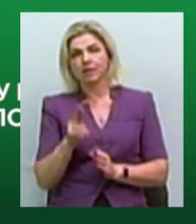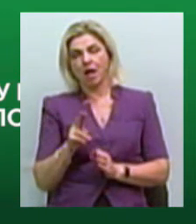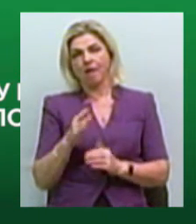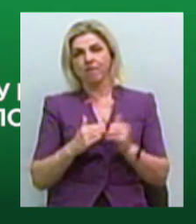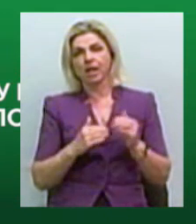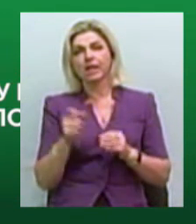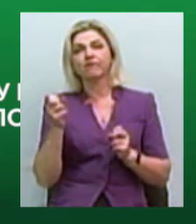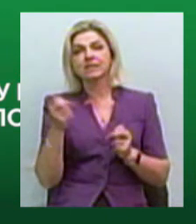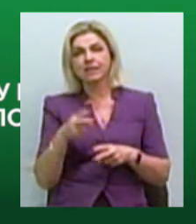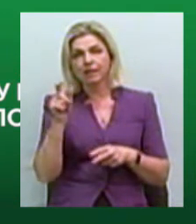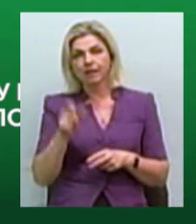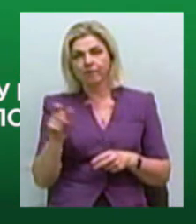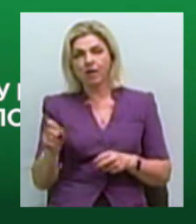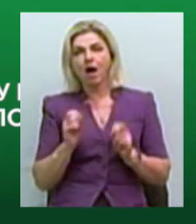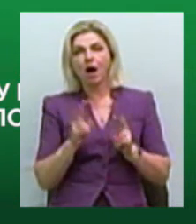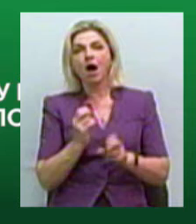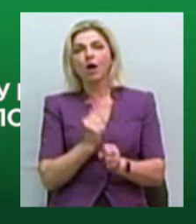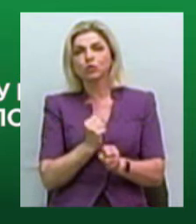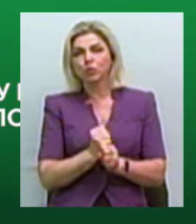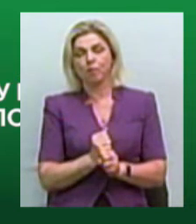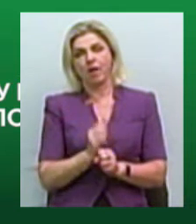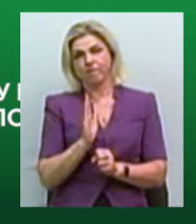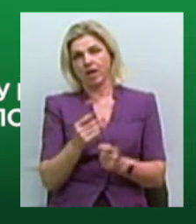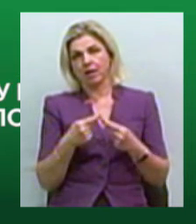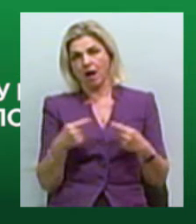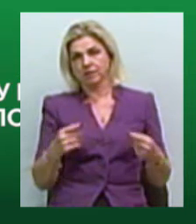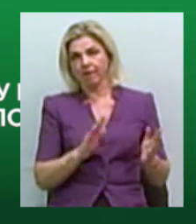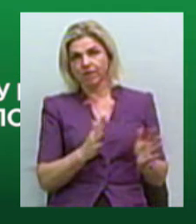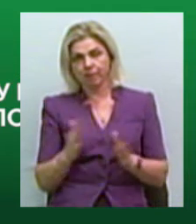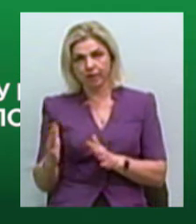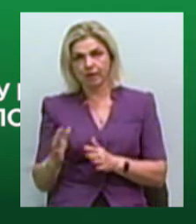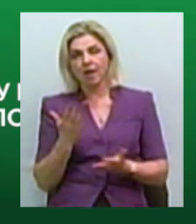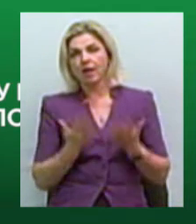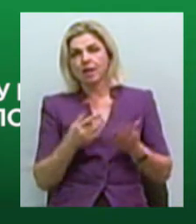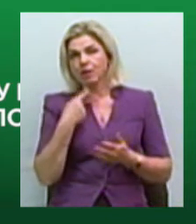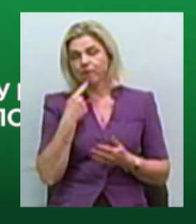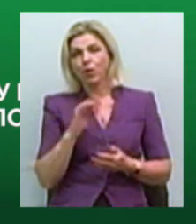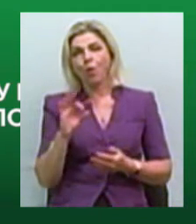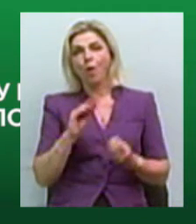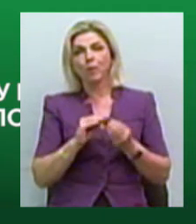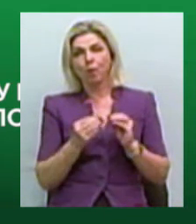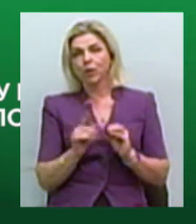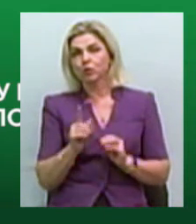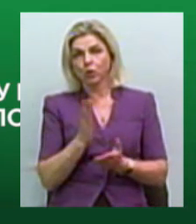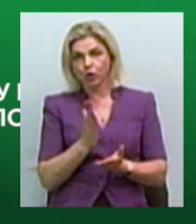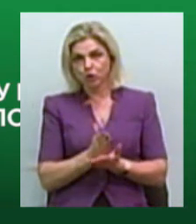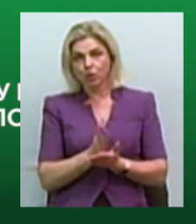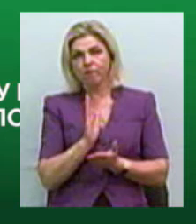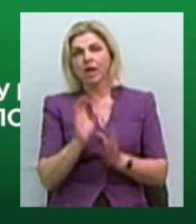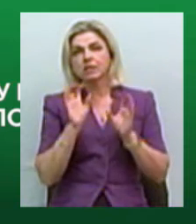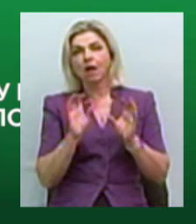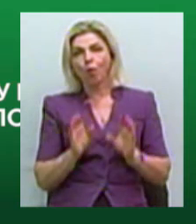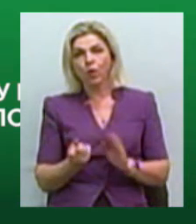як їм діяти в тих чи інших випадках. І якщо говорити про проблеми, які існують, то у законі з